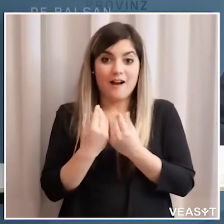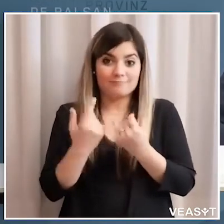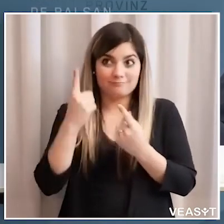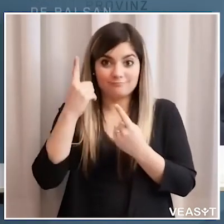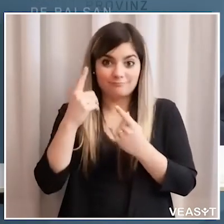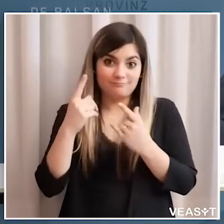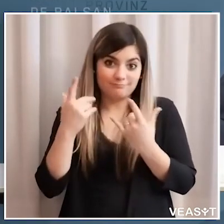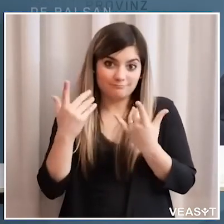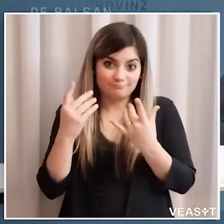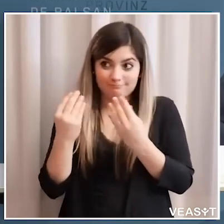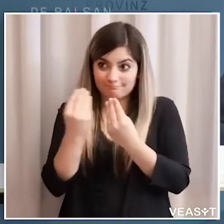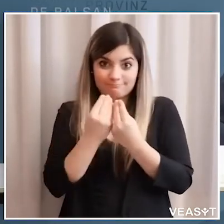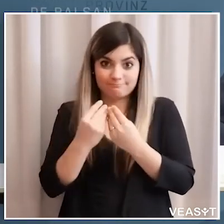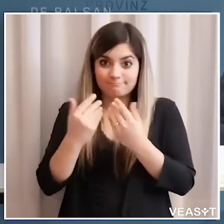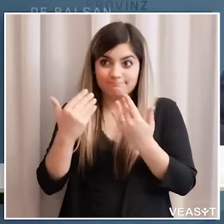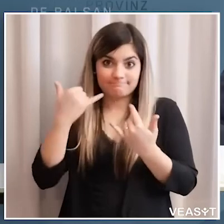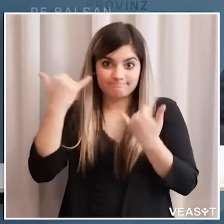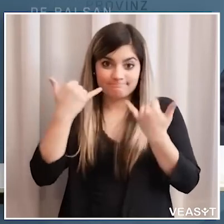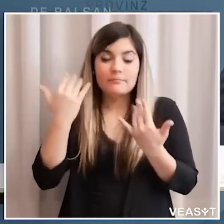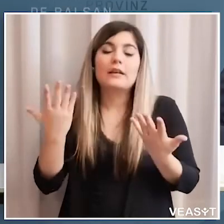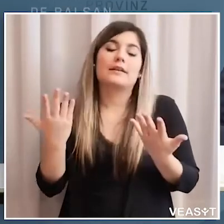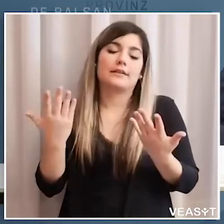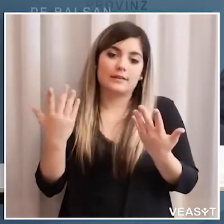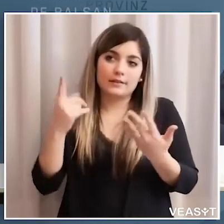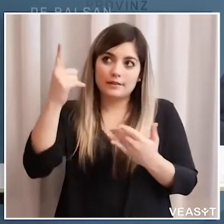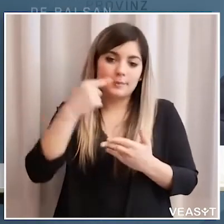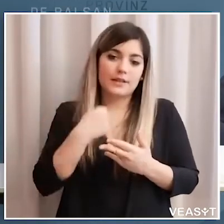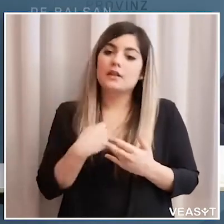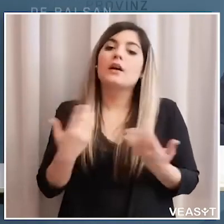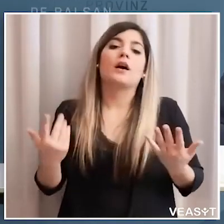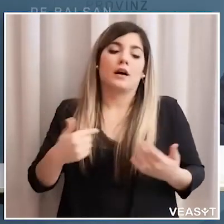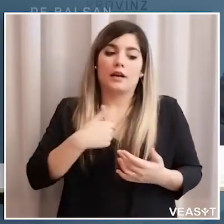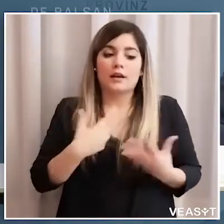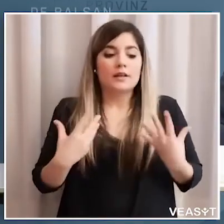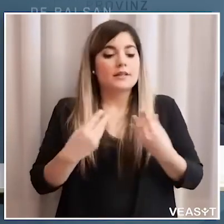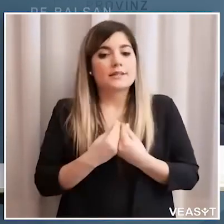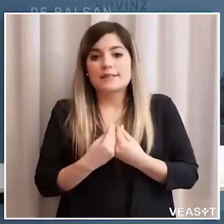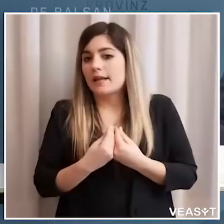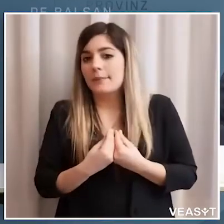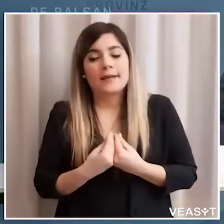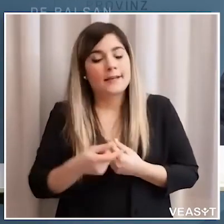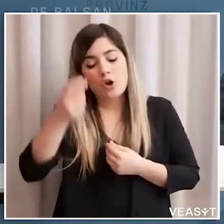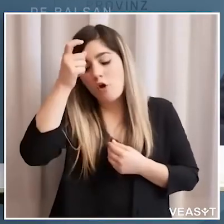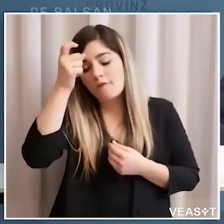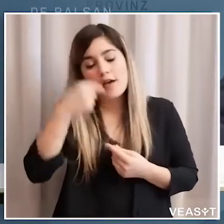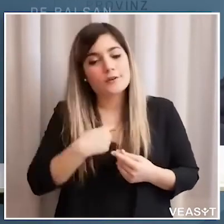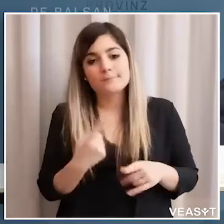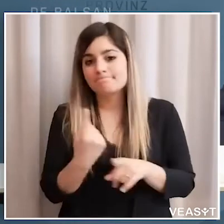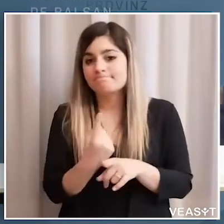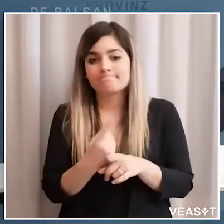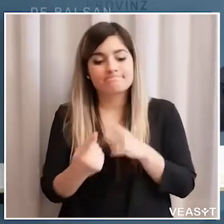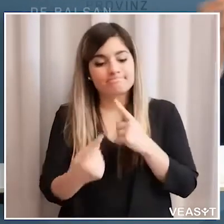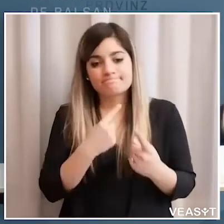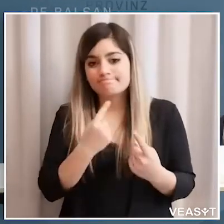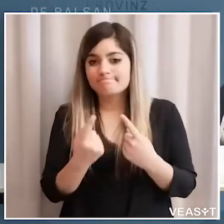Landeshauptmann del Tirolo e anche lui ha detto guarda Arno io devo parlare col mio governo non ho competenza in materia